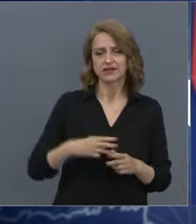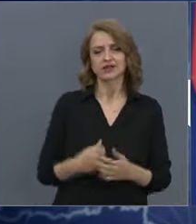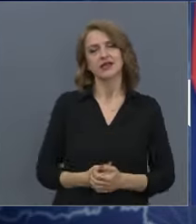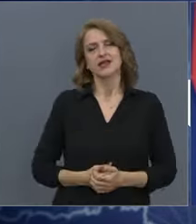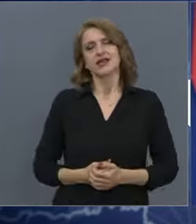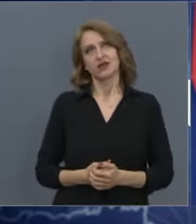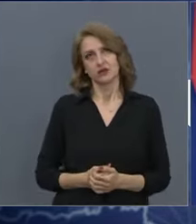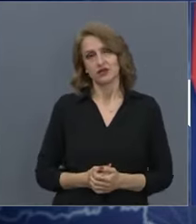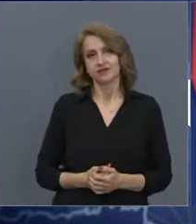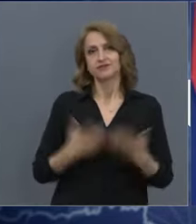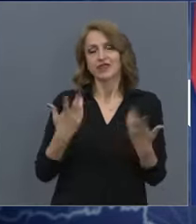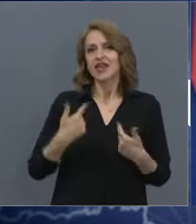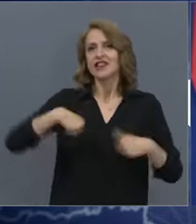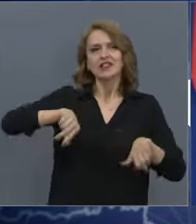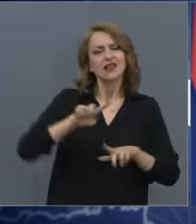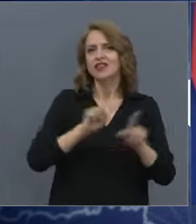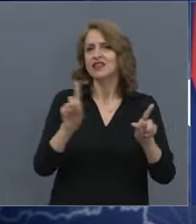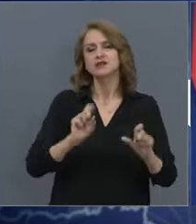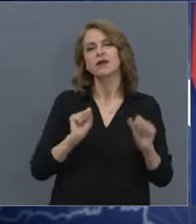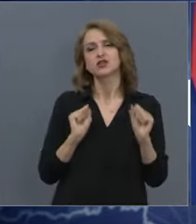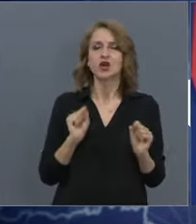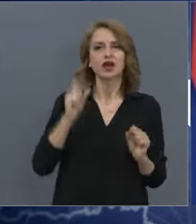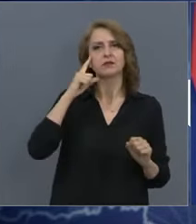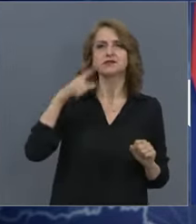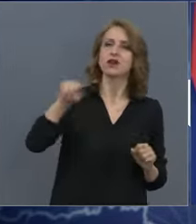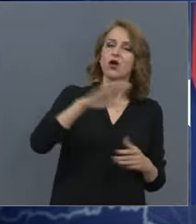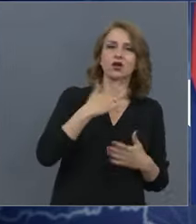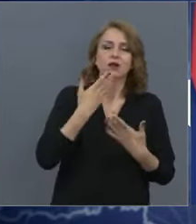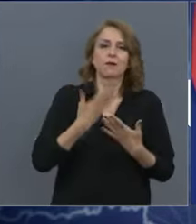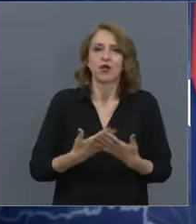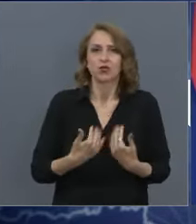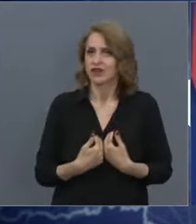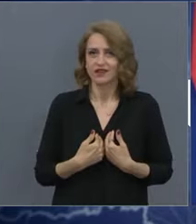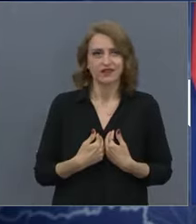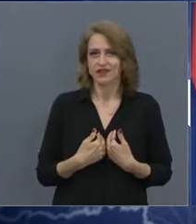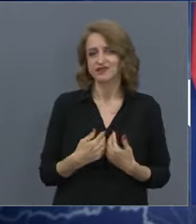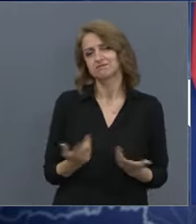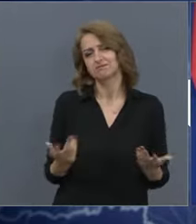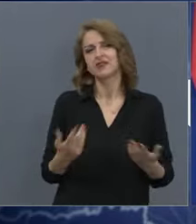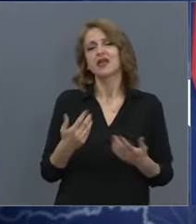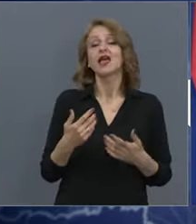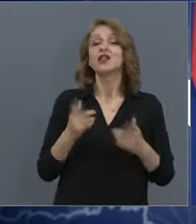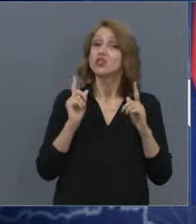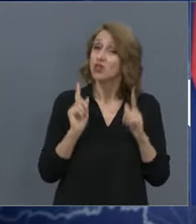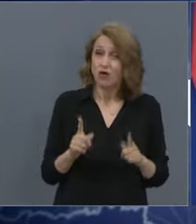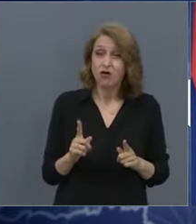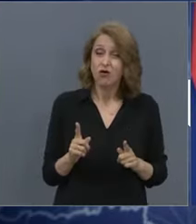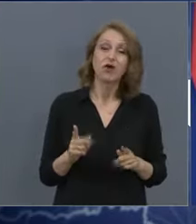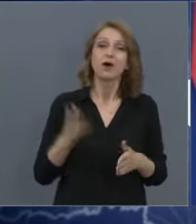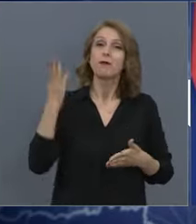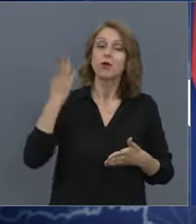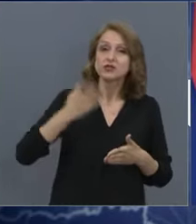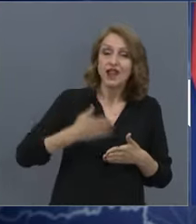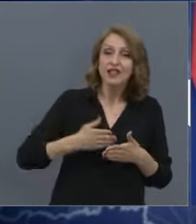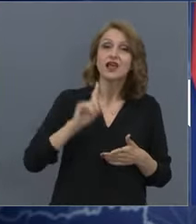благодарност не сме очаквали никога. Но последния, който трябва да питат за